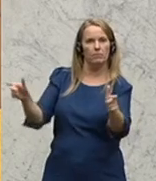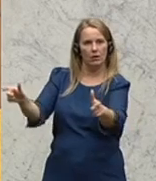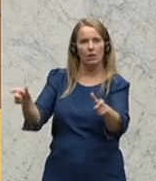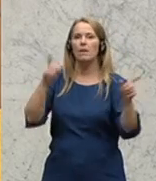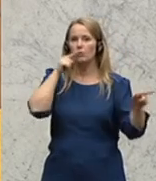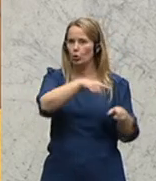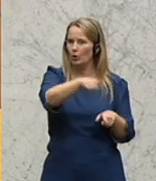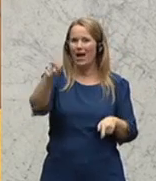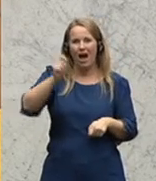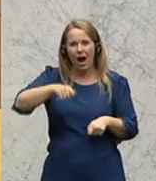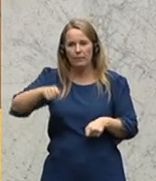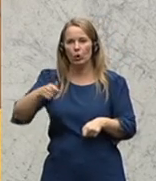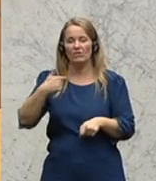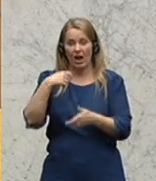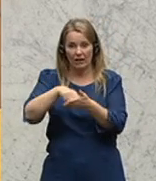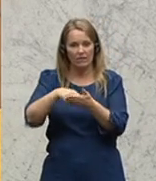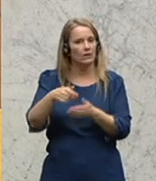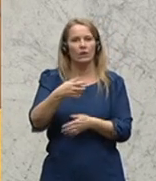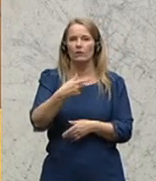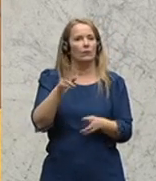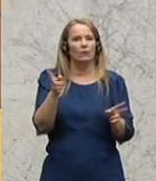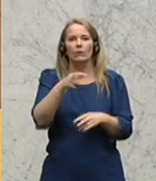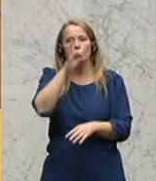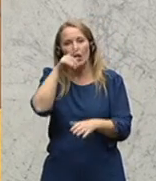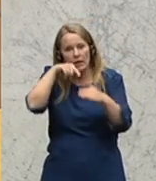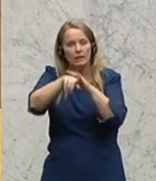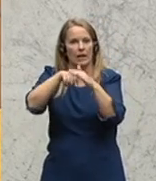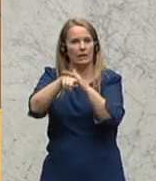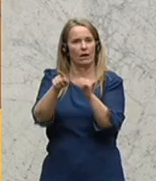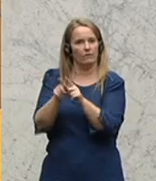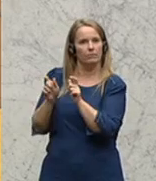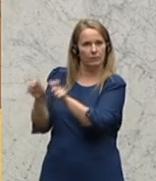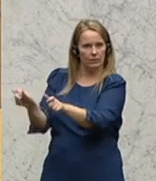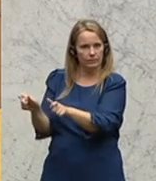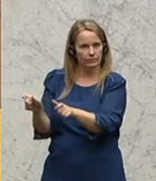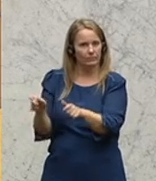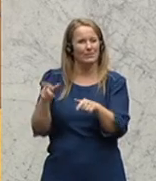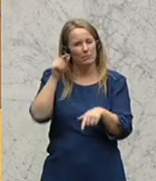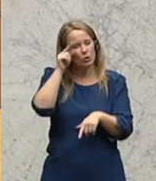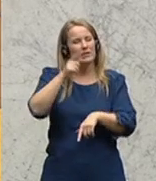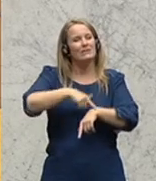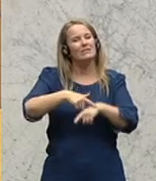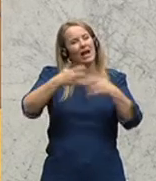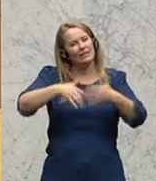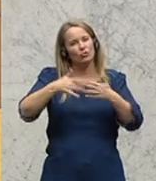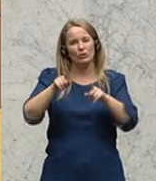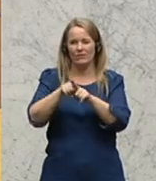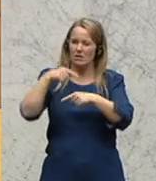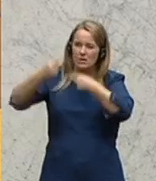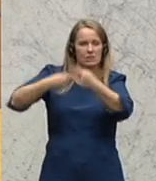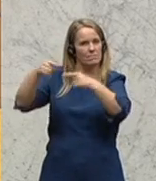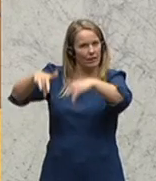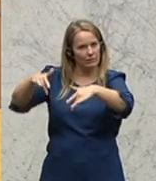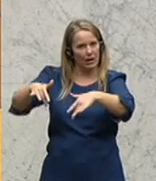gewählten Abgeordneten den Zutritt verweigern? Ein ständiger Ort für Zeitgeschichte soll allerdings mehr ein Ort